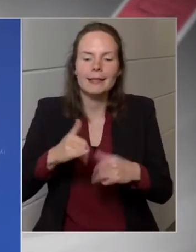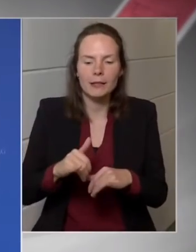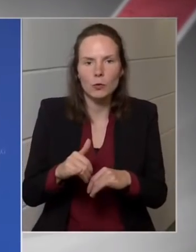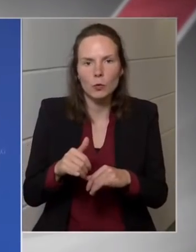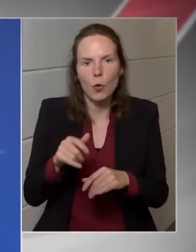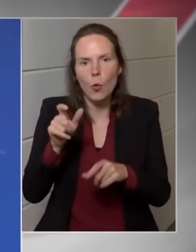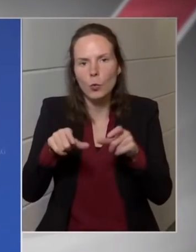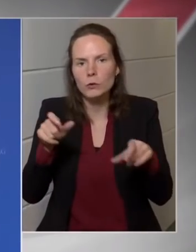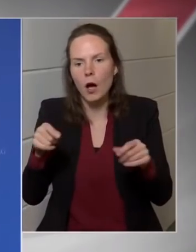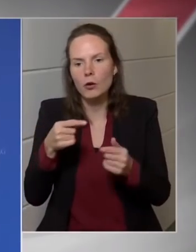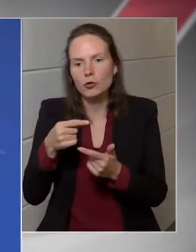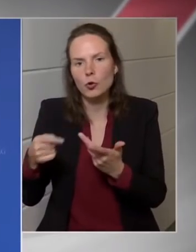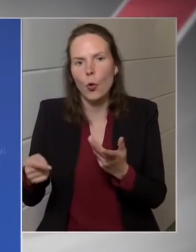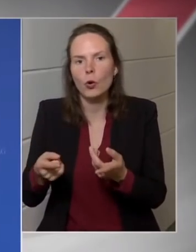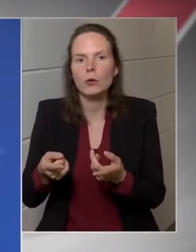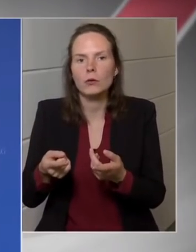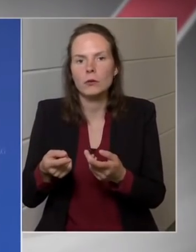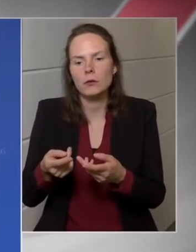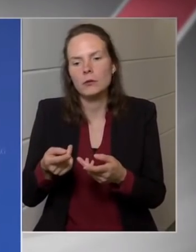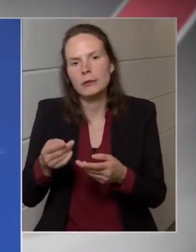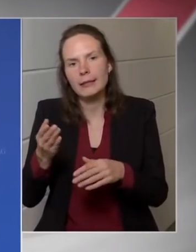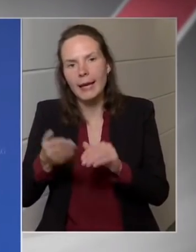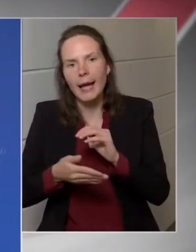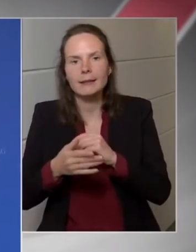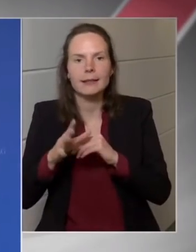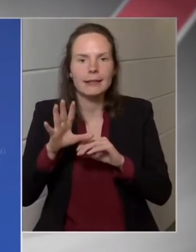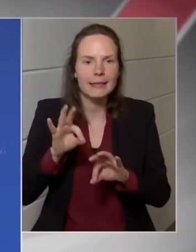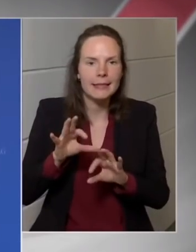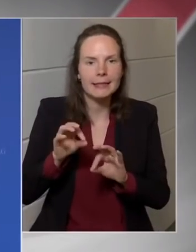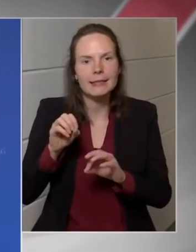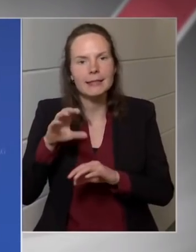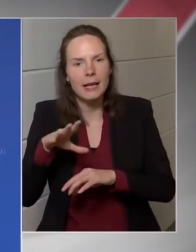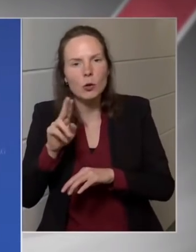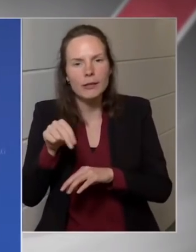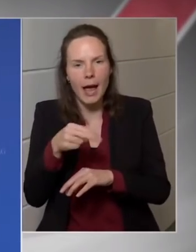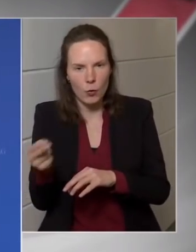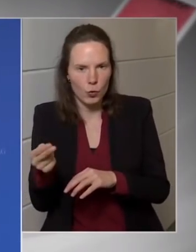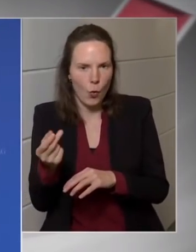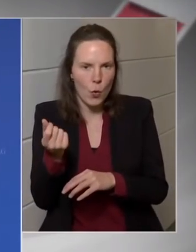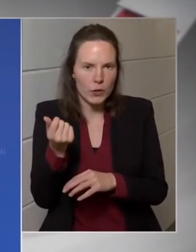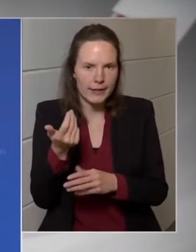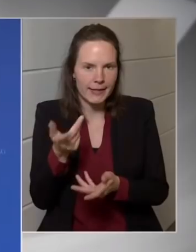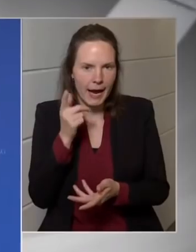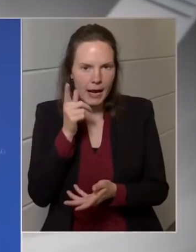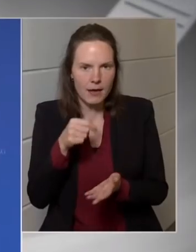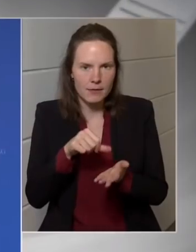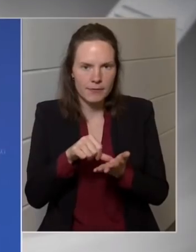10-15 euró körüli összekel.